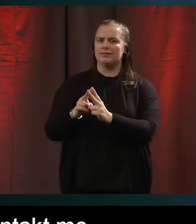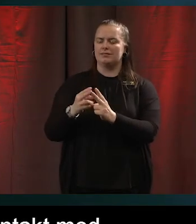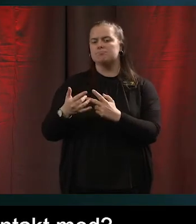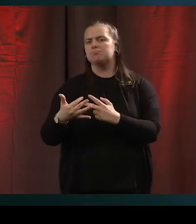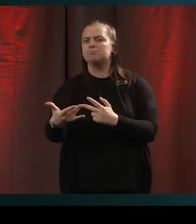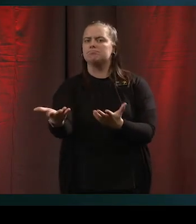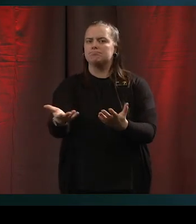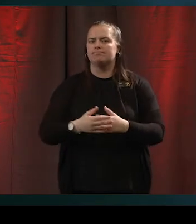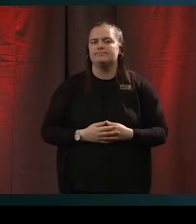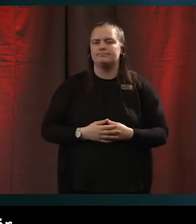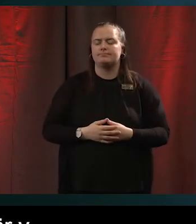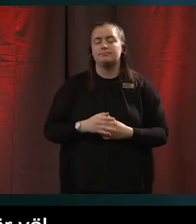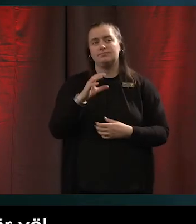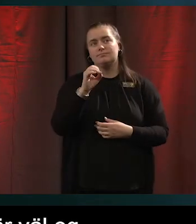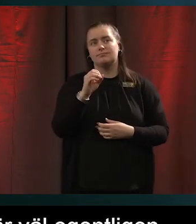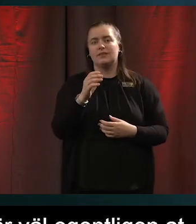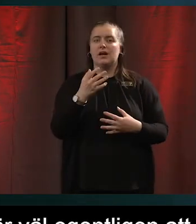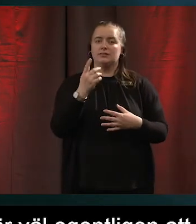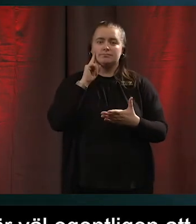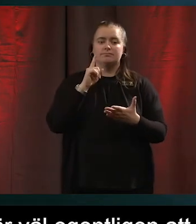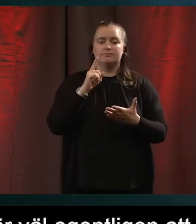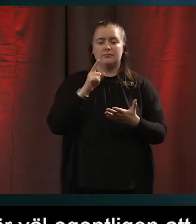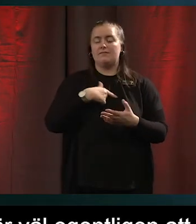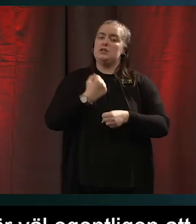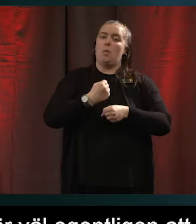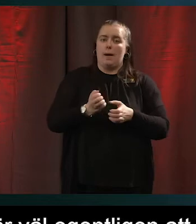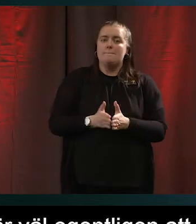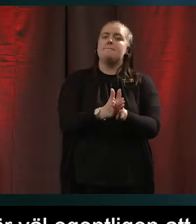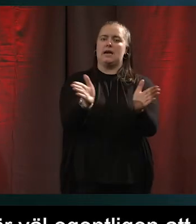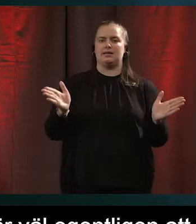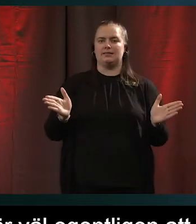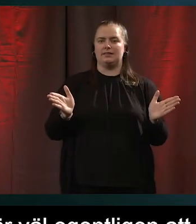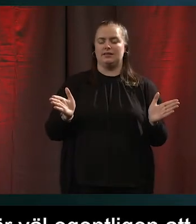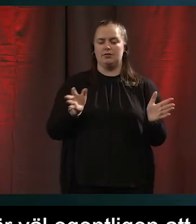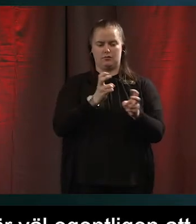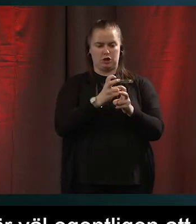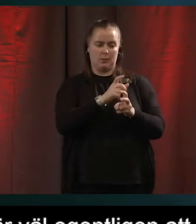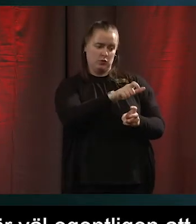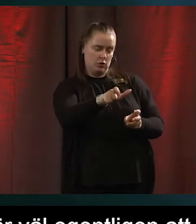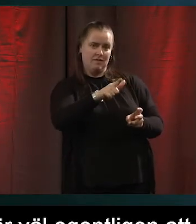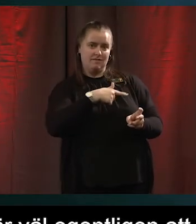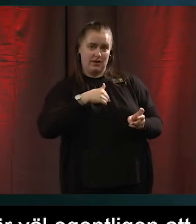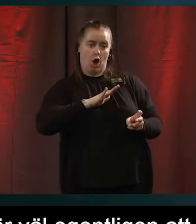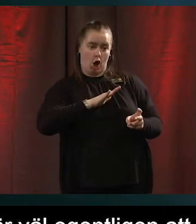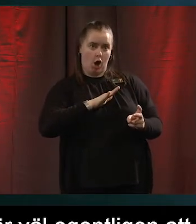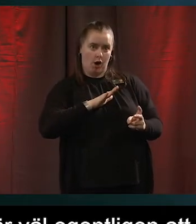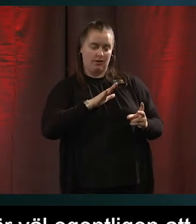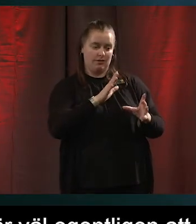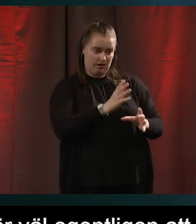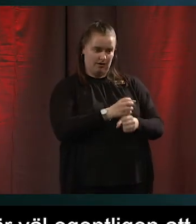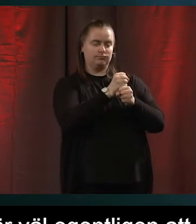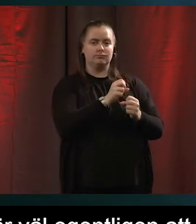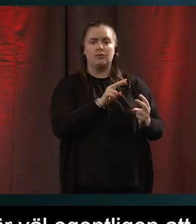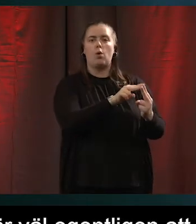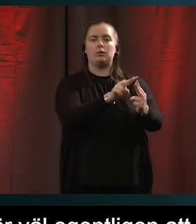Det är väl egentligen att jobba just brett och försöka de vi har knytit till oss idag som vi inte hade innan